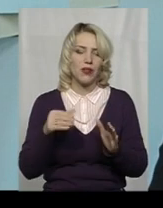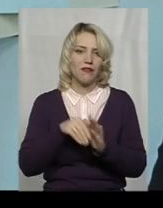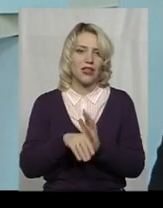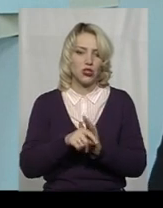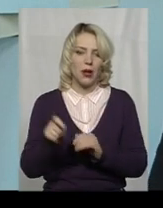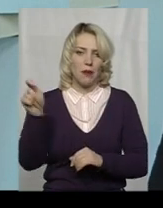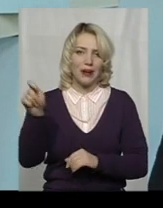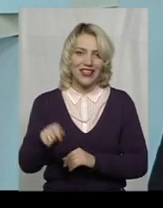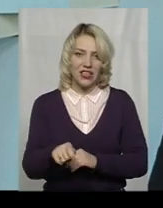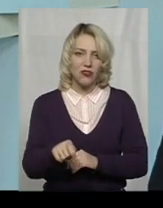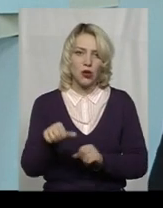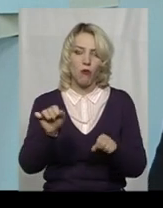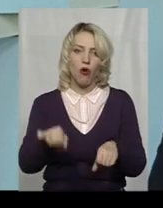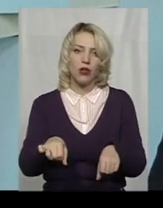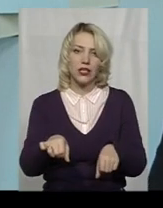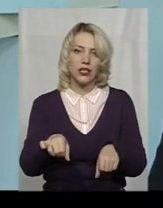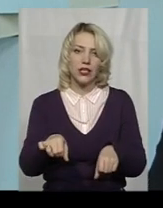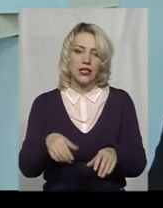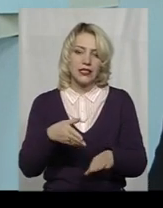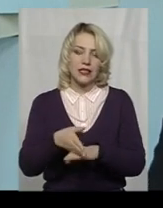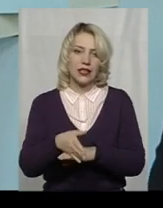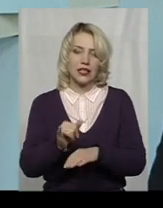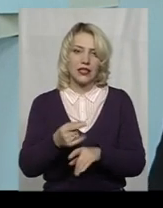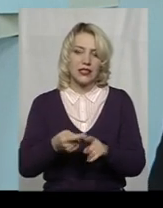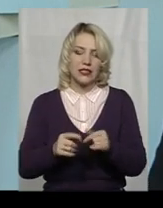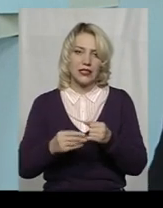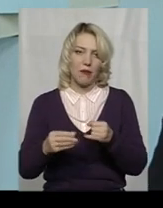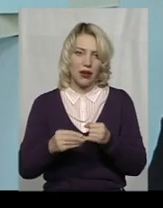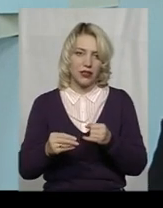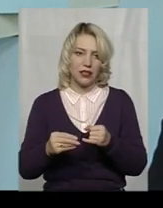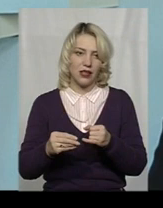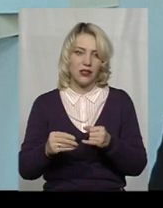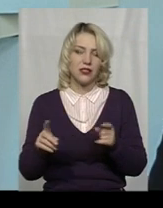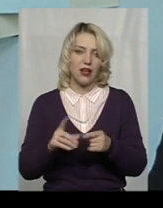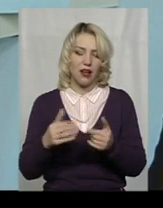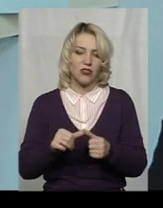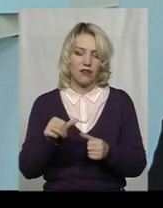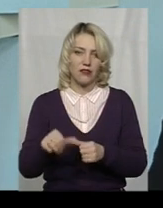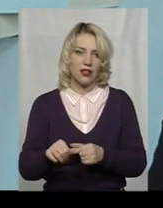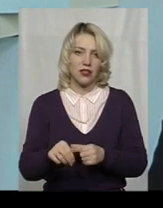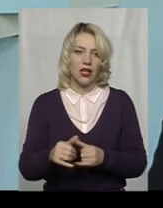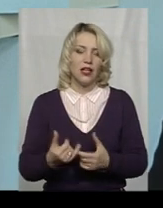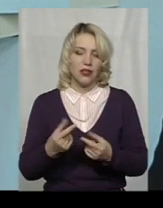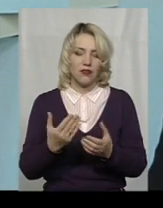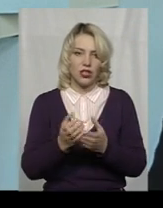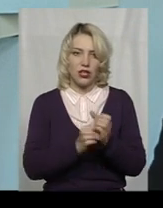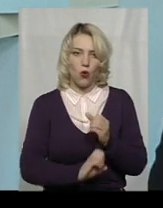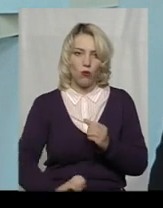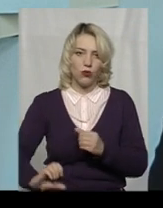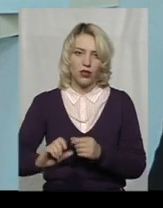приїхавши, могли, скажімо, зайти і на ці земельні ділянці, яка вже відведена, де підведені комунікації,